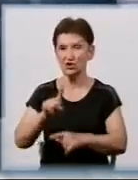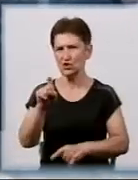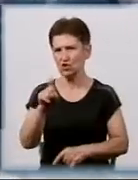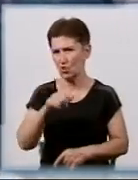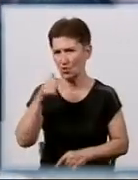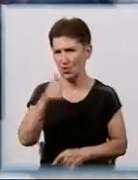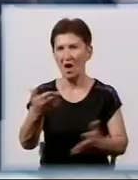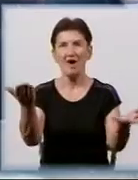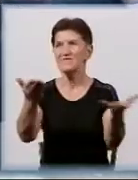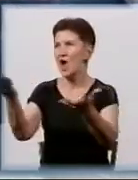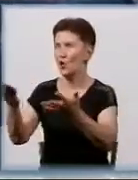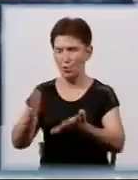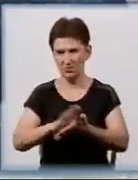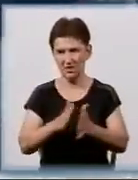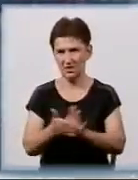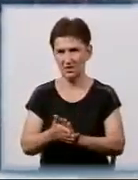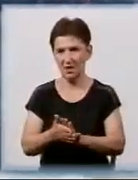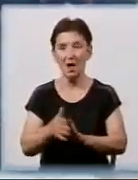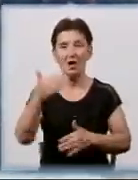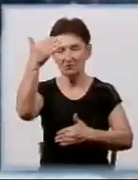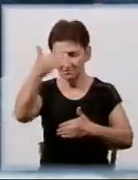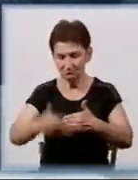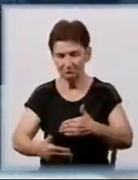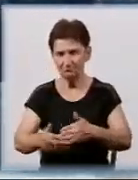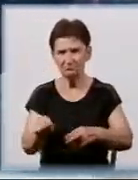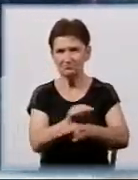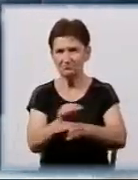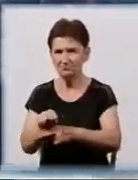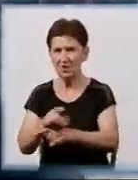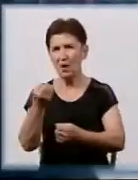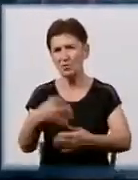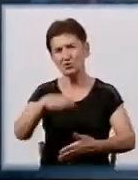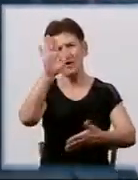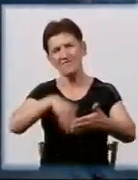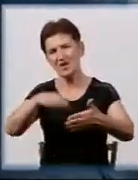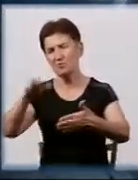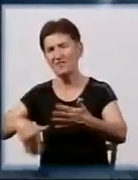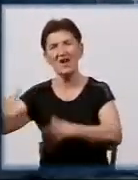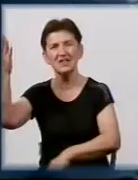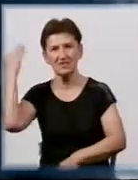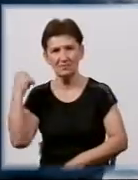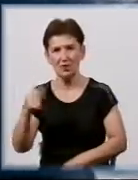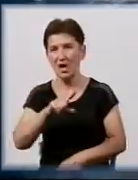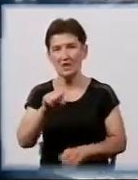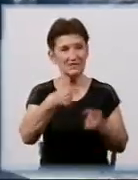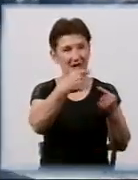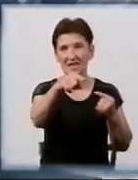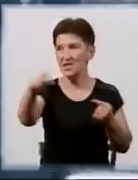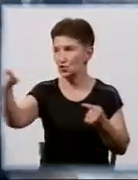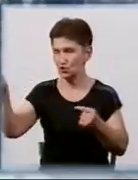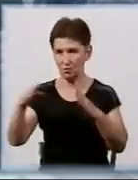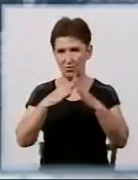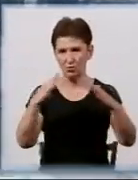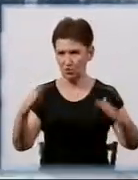у якому він стані. Фасади не робили більше ста років. Його пофарбували дуже давно. Якщо за іншими будинками хоч якось